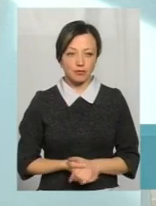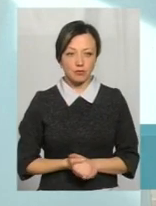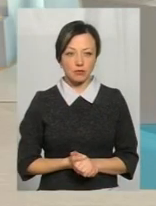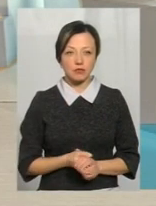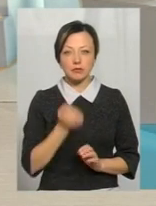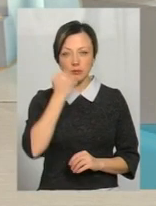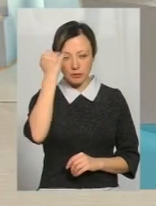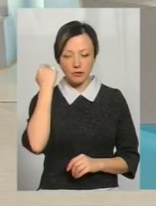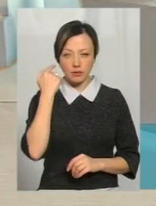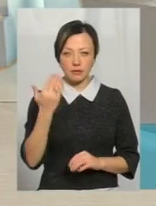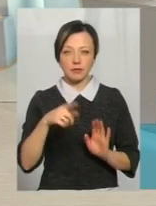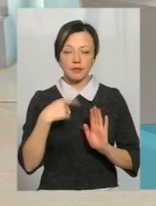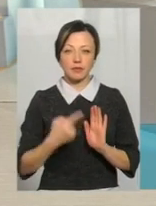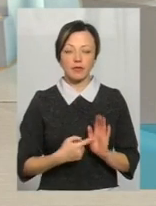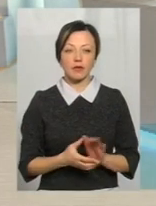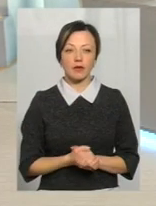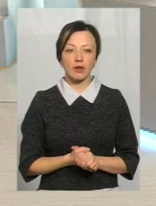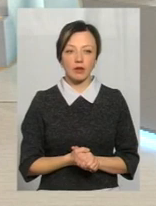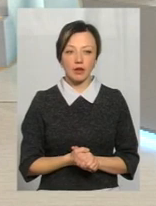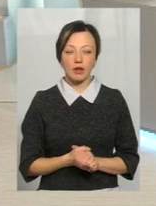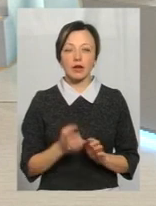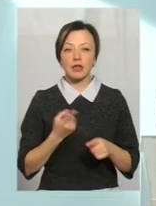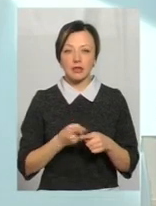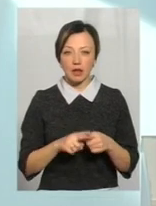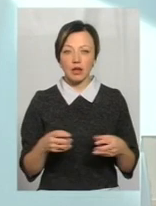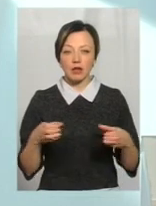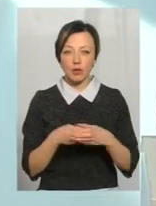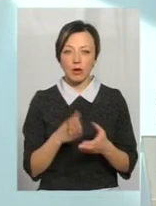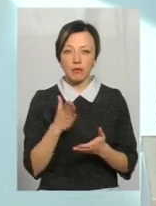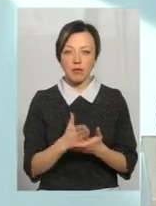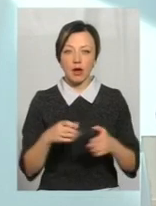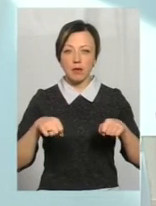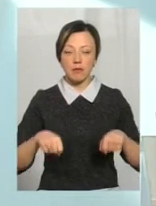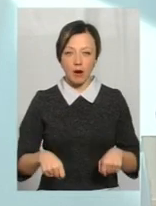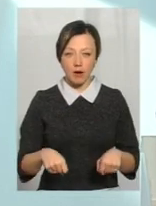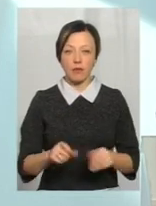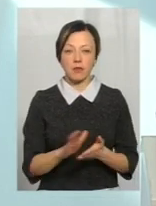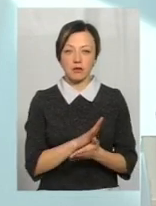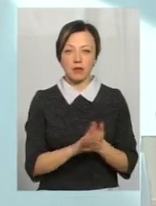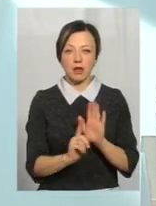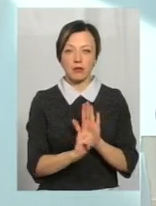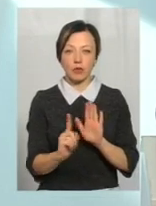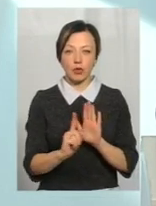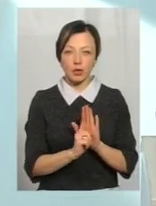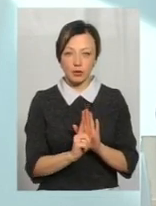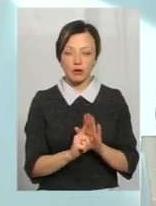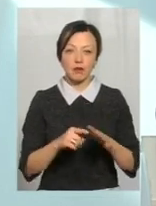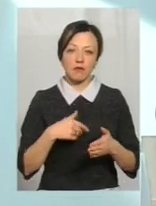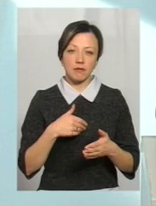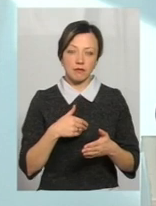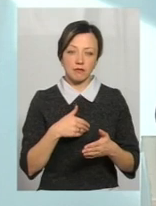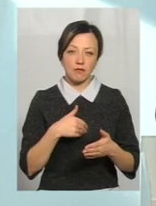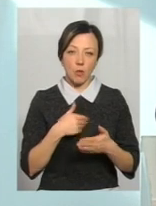Дякую, почули ваше питання. Пан Сергій? Дана категорія також має право на безоплатний проїзд в громадському транспорті.